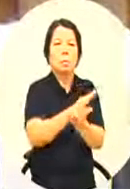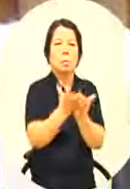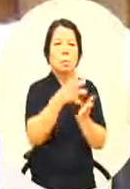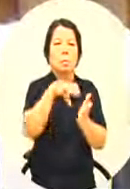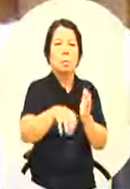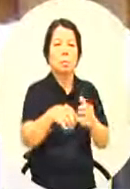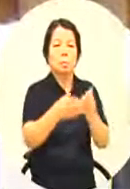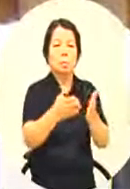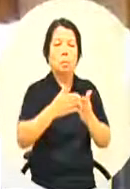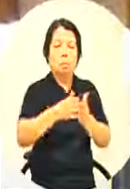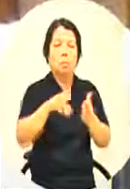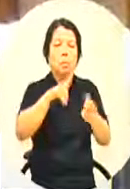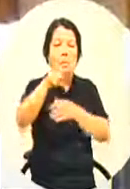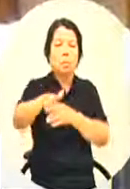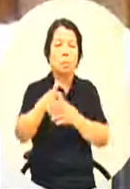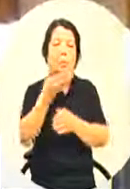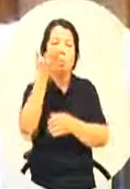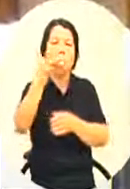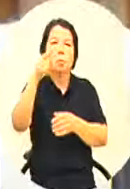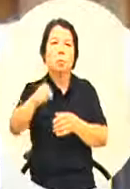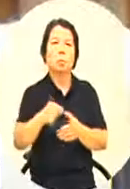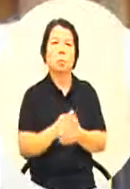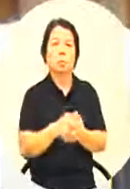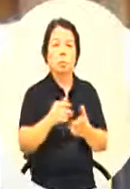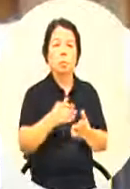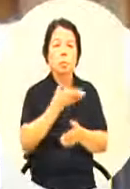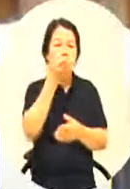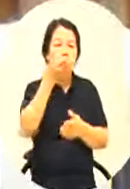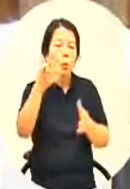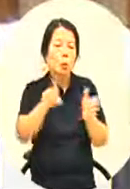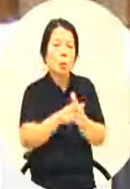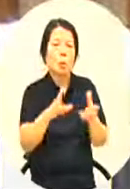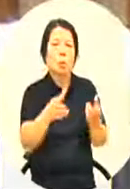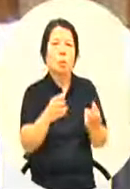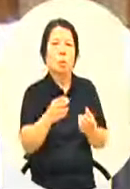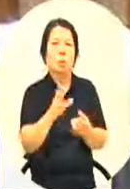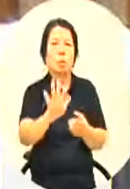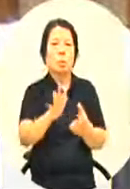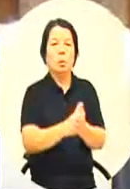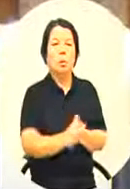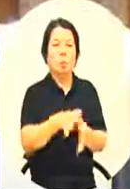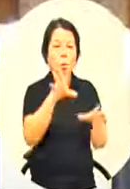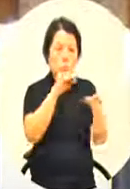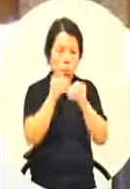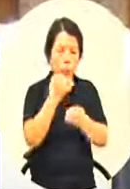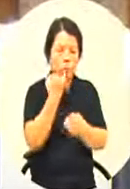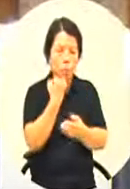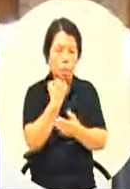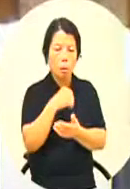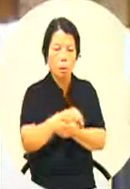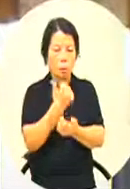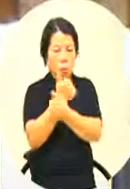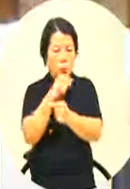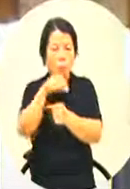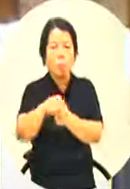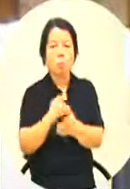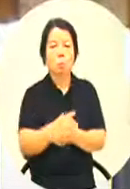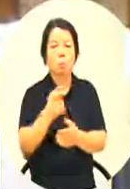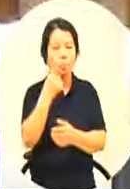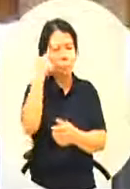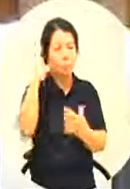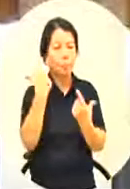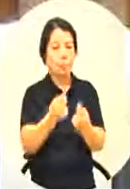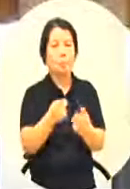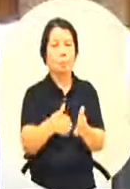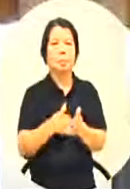假设要到东南亚去旅行东南亚去旅游能够有一个资料可以参考我觉得我赞成但是毕